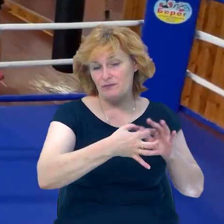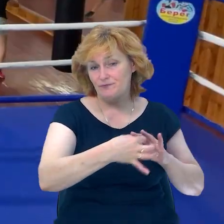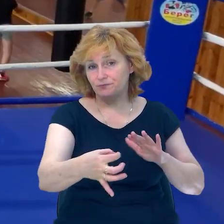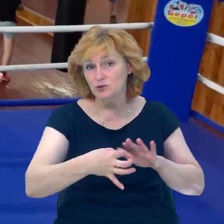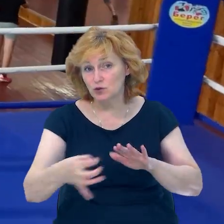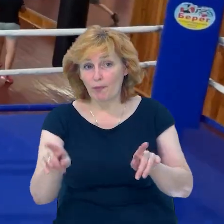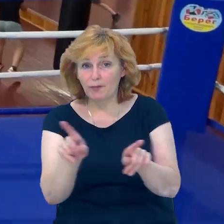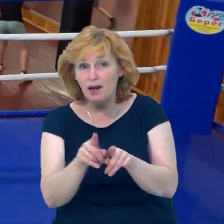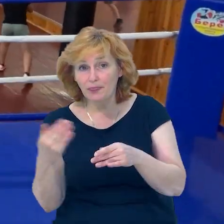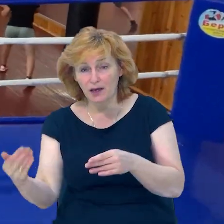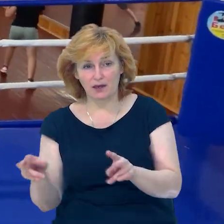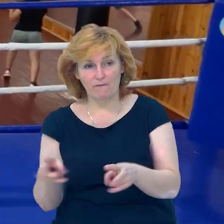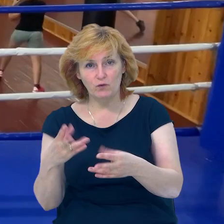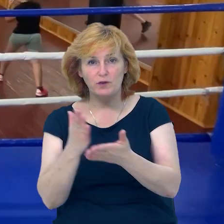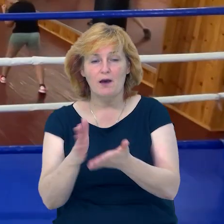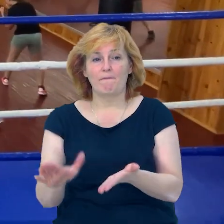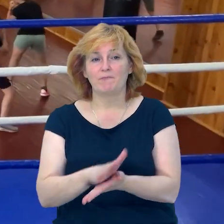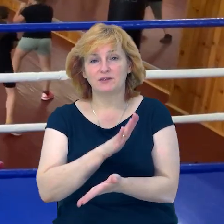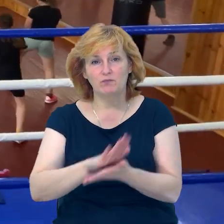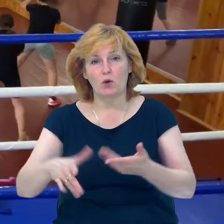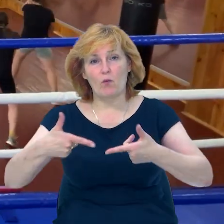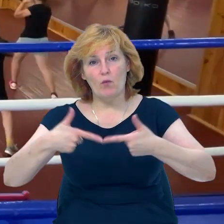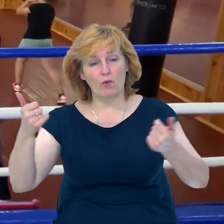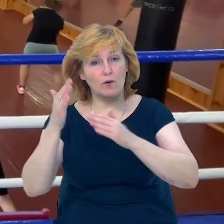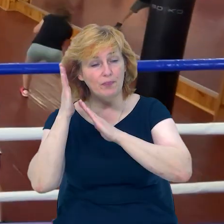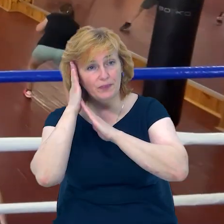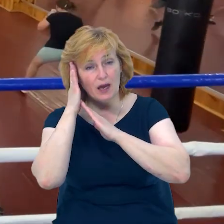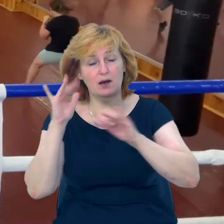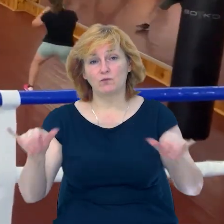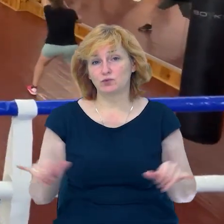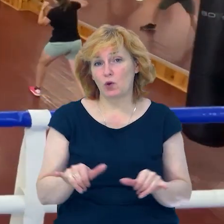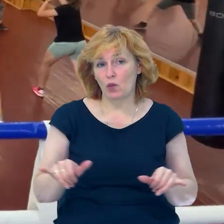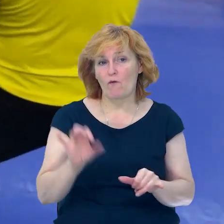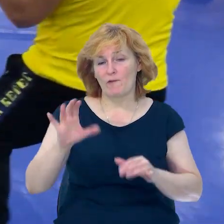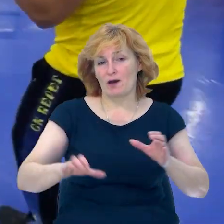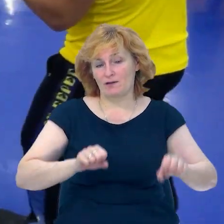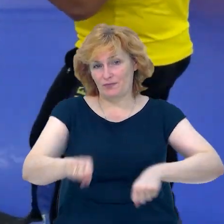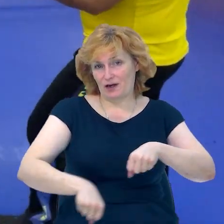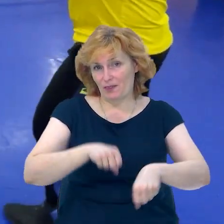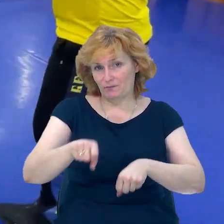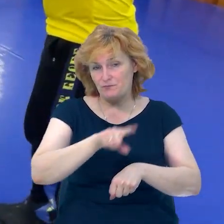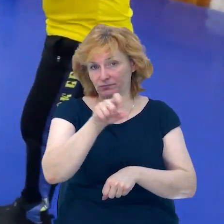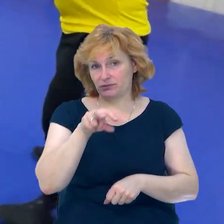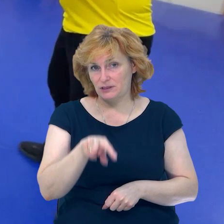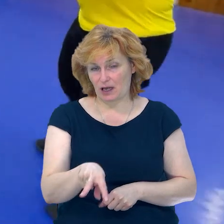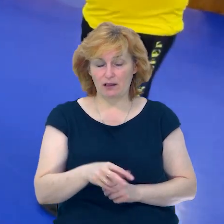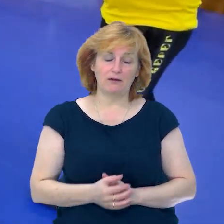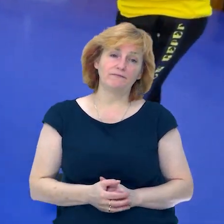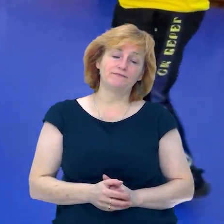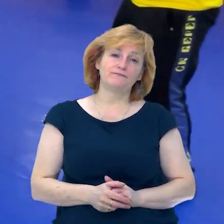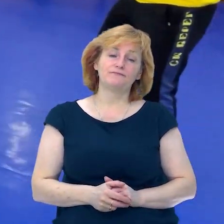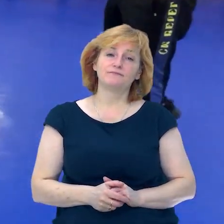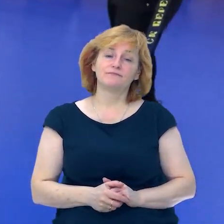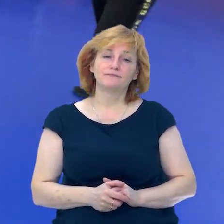Для таких на базі клубу діє безкоштовний готель, є столова, тренажерний зал. Надія Мартишко, Дмитро Потіпака, Суспільне,